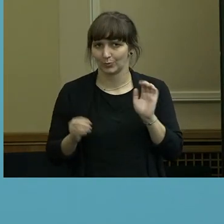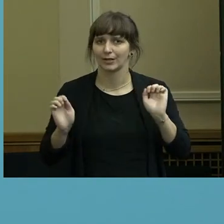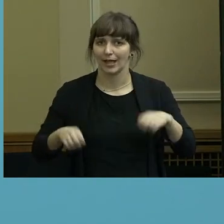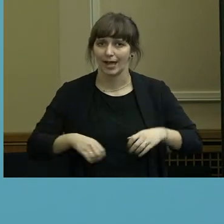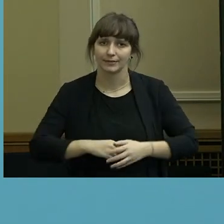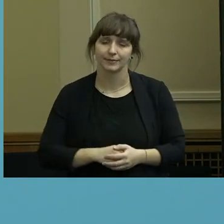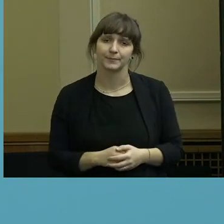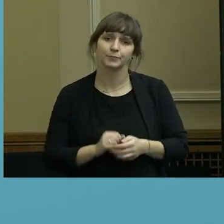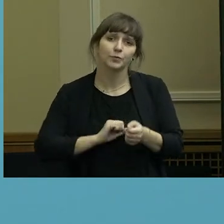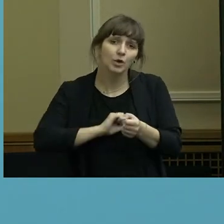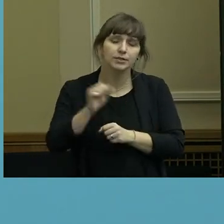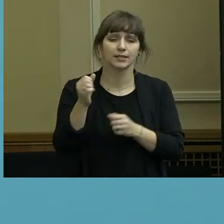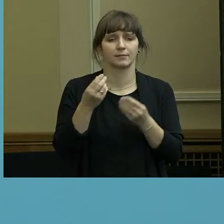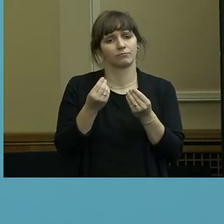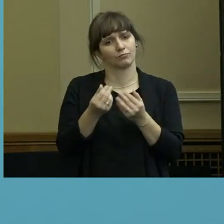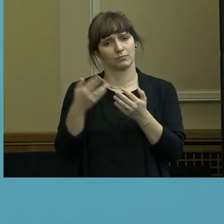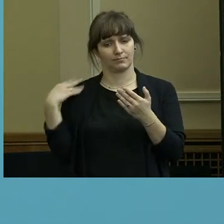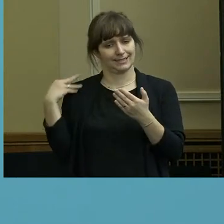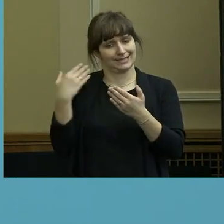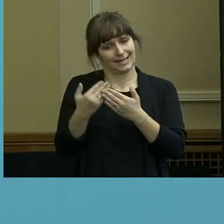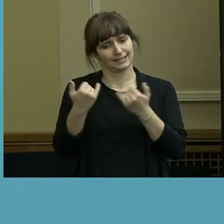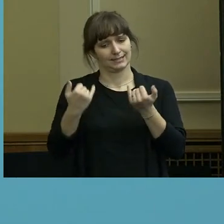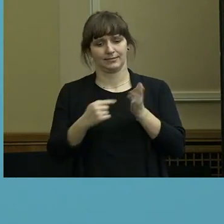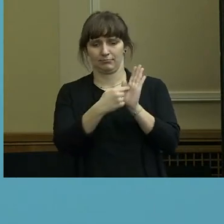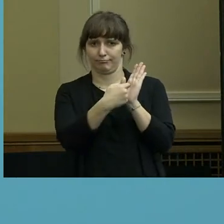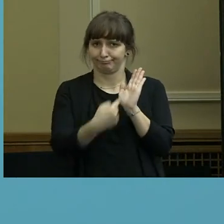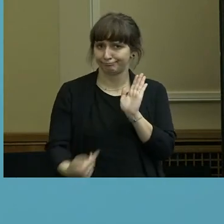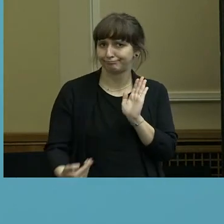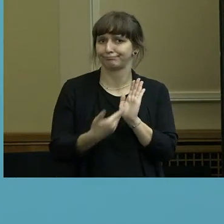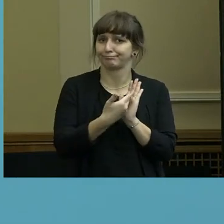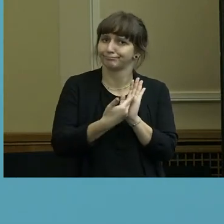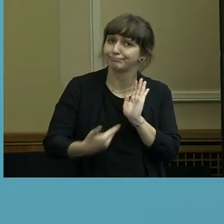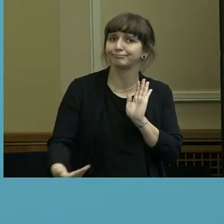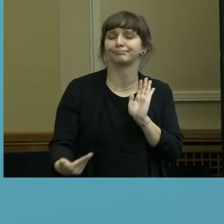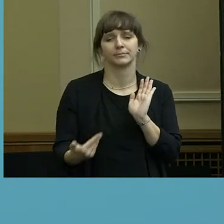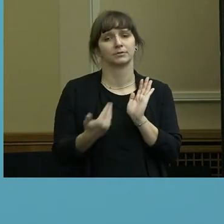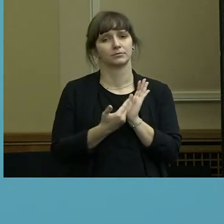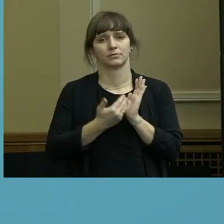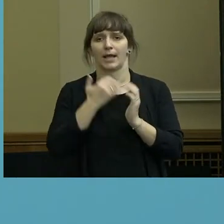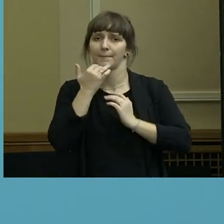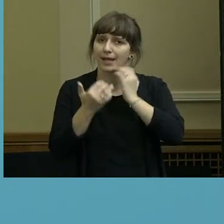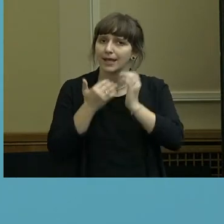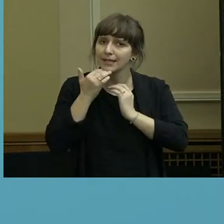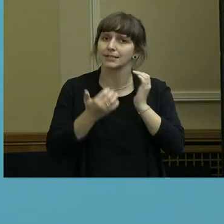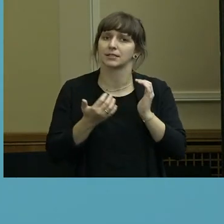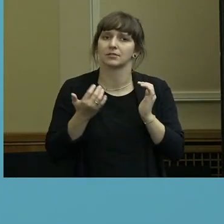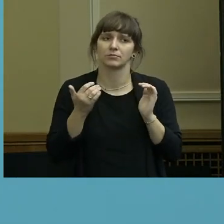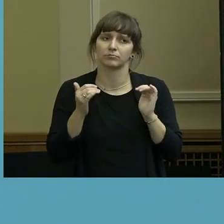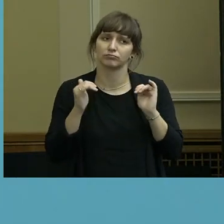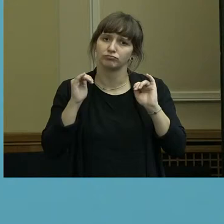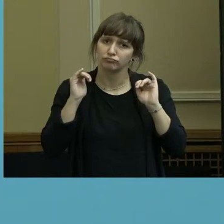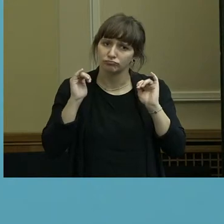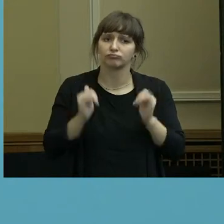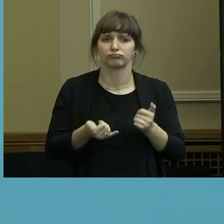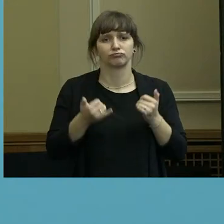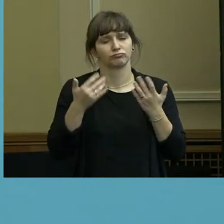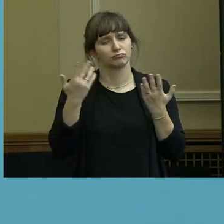mit dem, was wir Ihnen jetzt vorlegen, einen Bericht haben, der, glaube ich, auch bundesweit